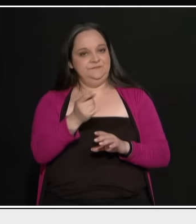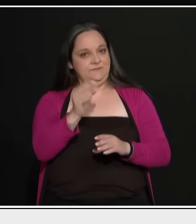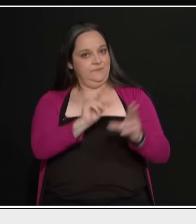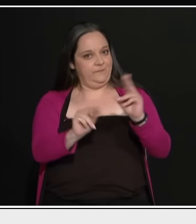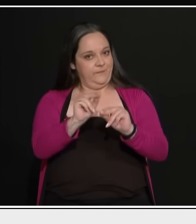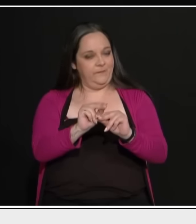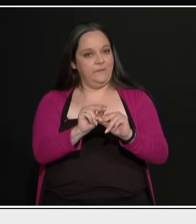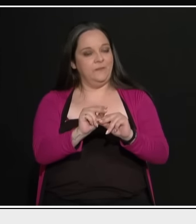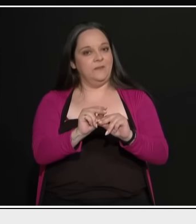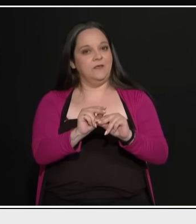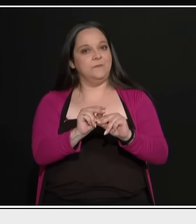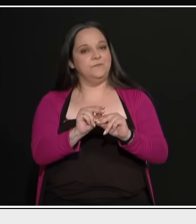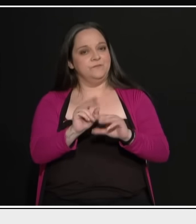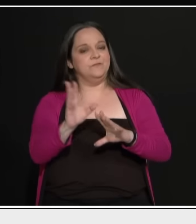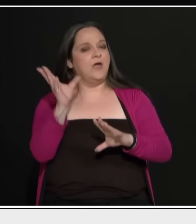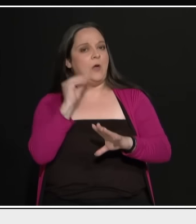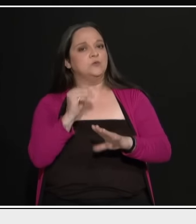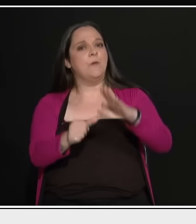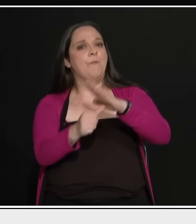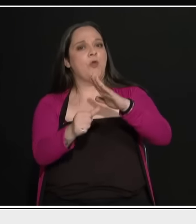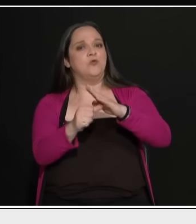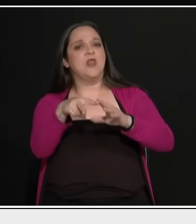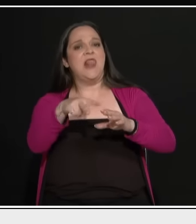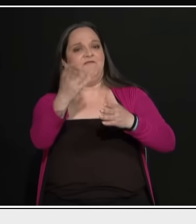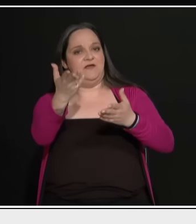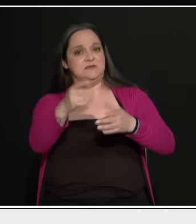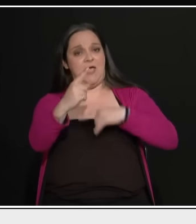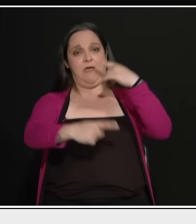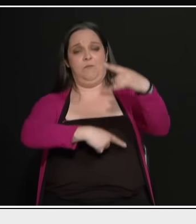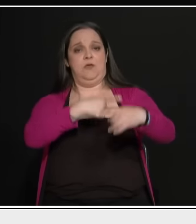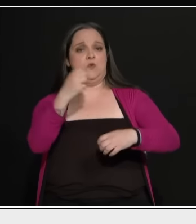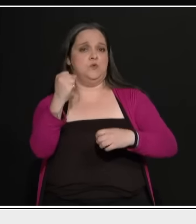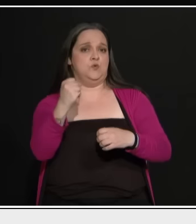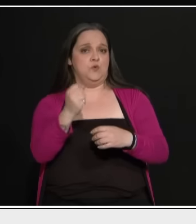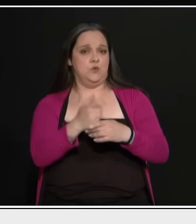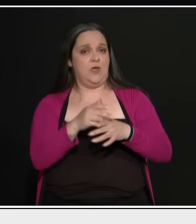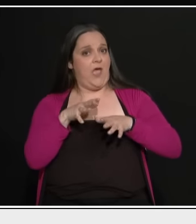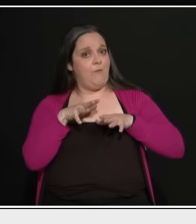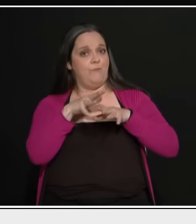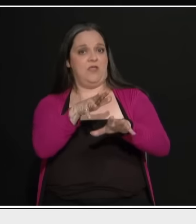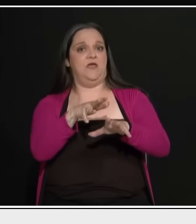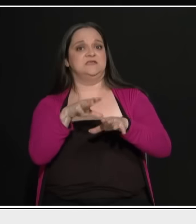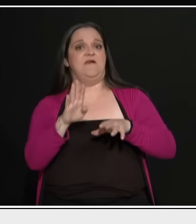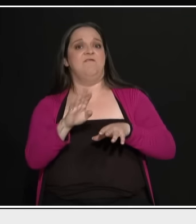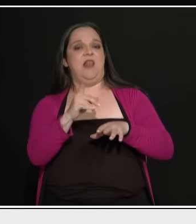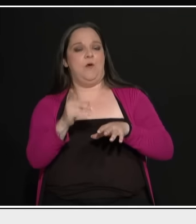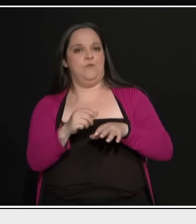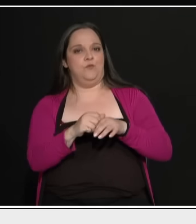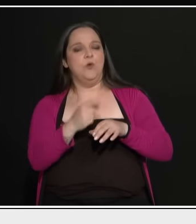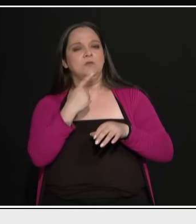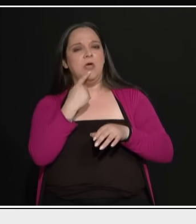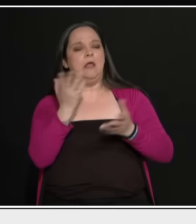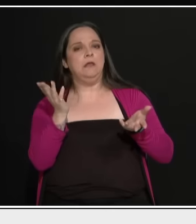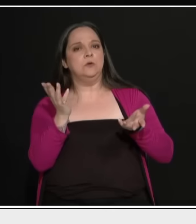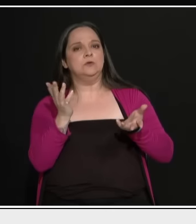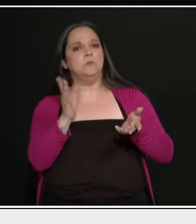κανείς ακούγοντας τον πρόεδρο Λεβέντη που είστε και έμπειρος πολιτικός να επιτίθεται συστηματικά στον Κυριάκο Βελόπουλο θα λέγει κανείς